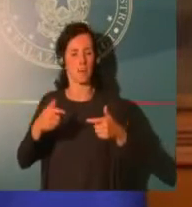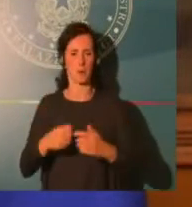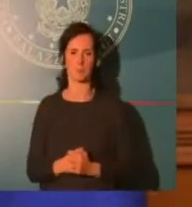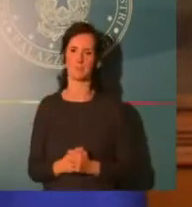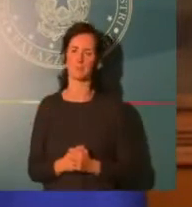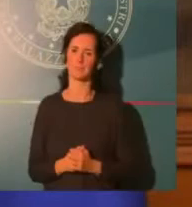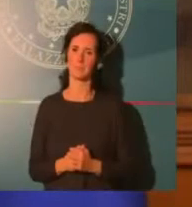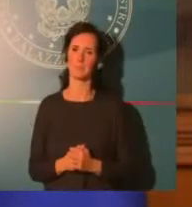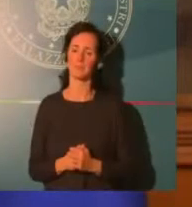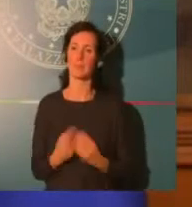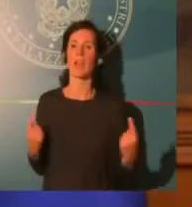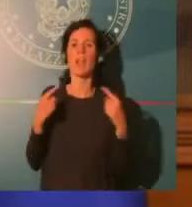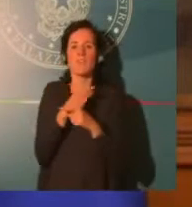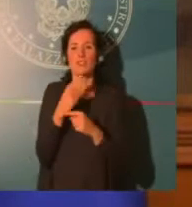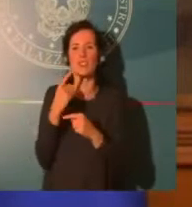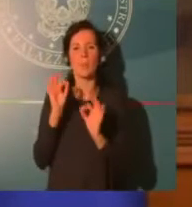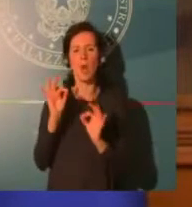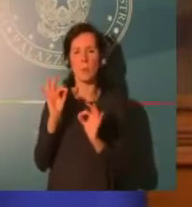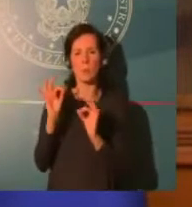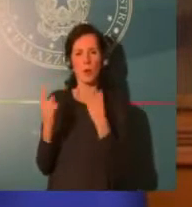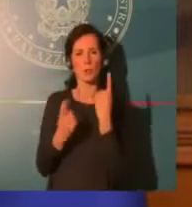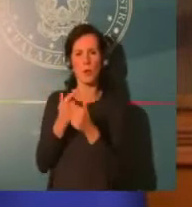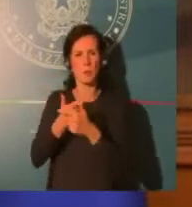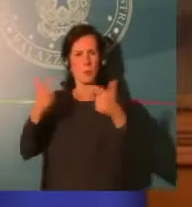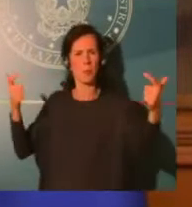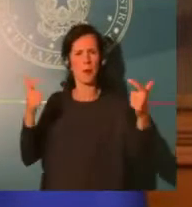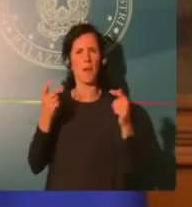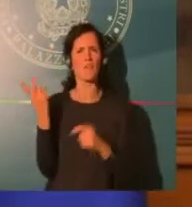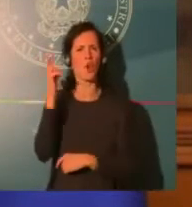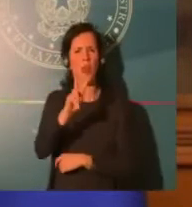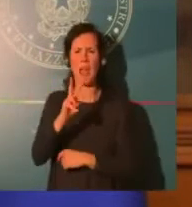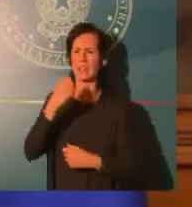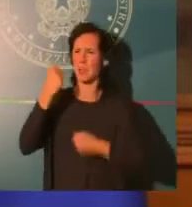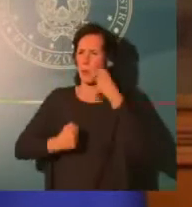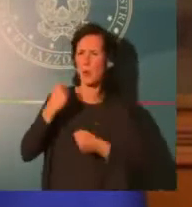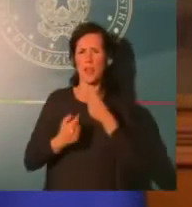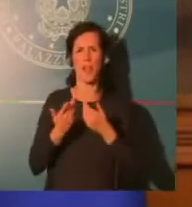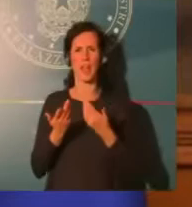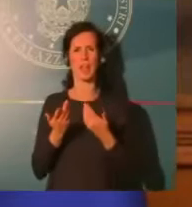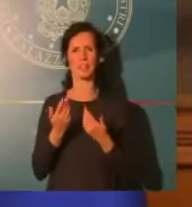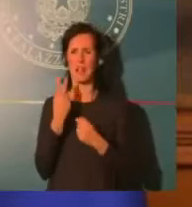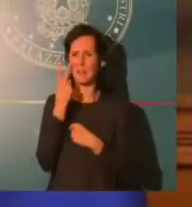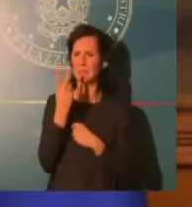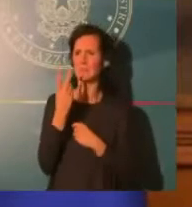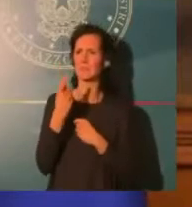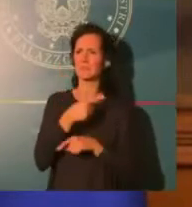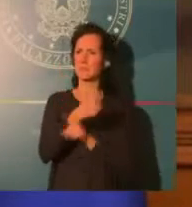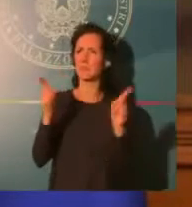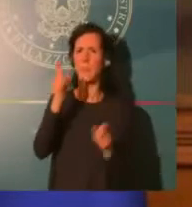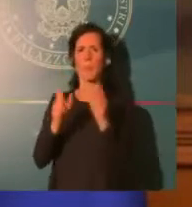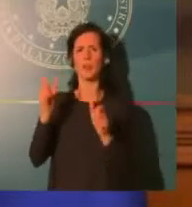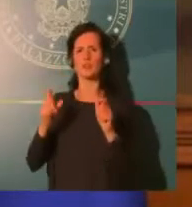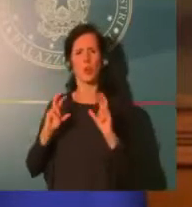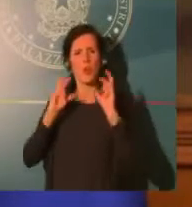che si stanno traducendo in atti di violenza, non possiamo certo condividerle, ma credo che tutti gli italiani per bene